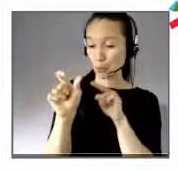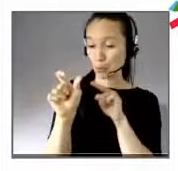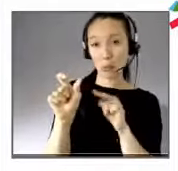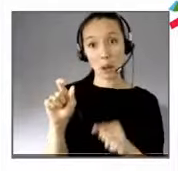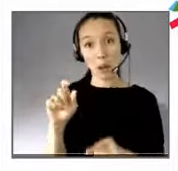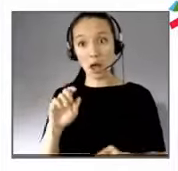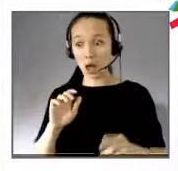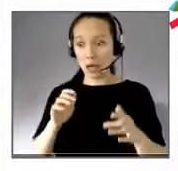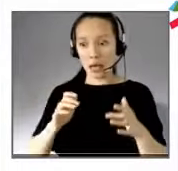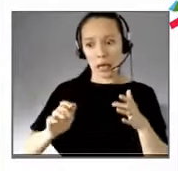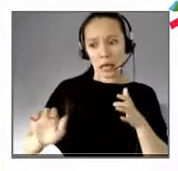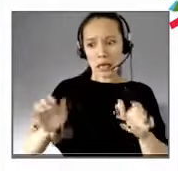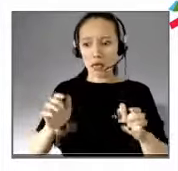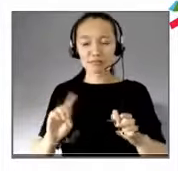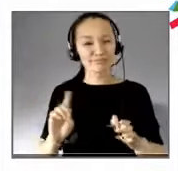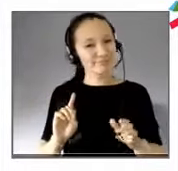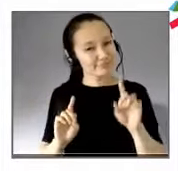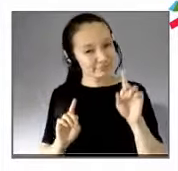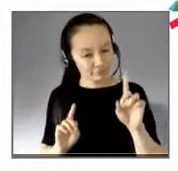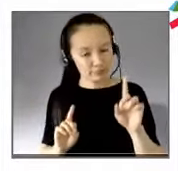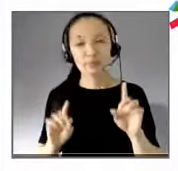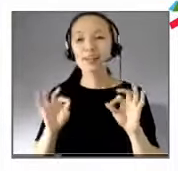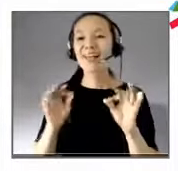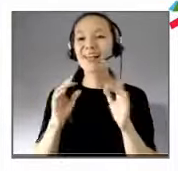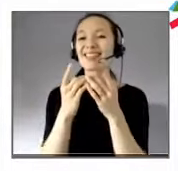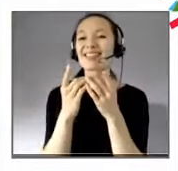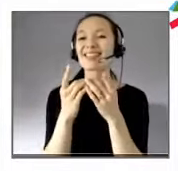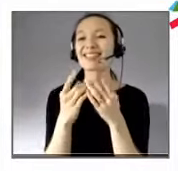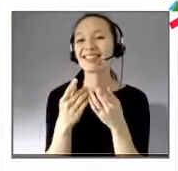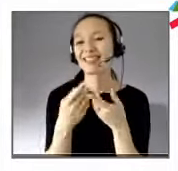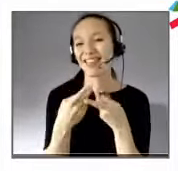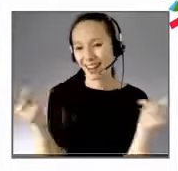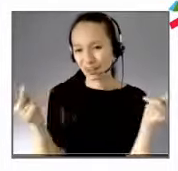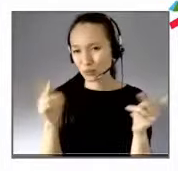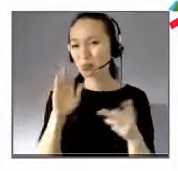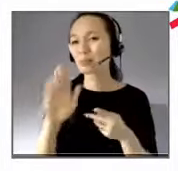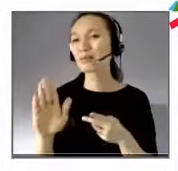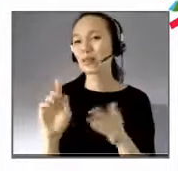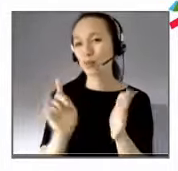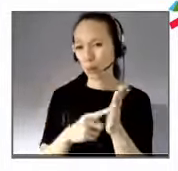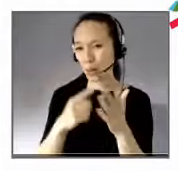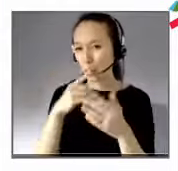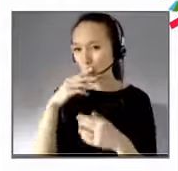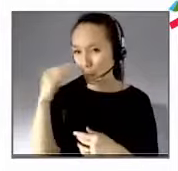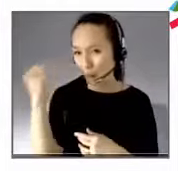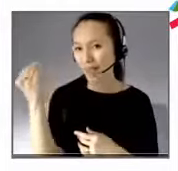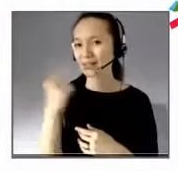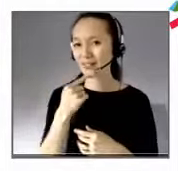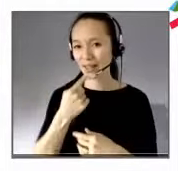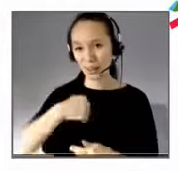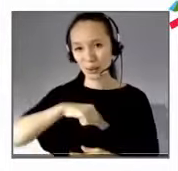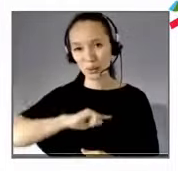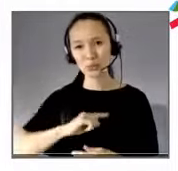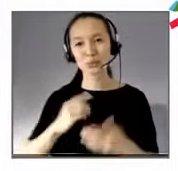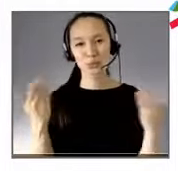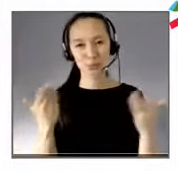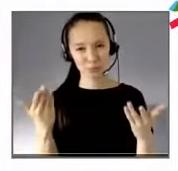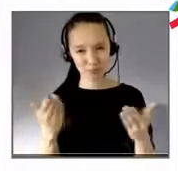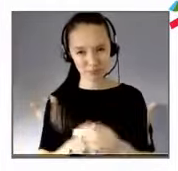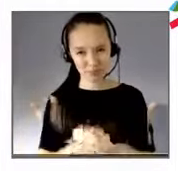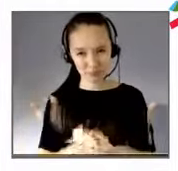parle de l'esprit de fraternité, c'est précisément parce que l'on considère que le genre humain